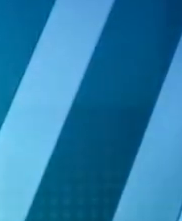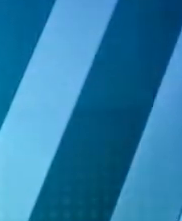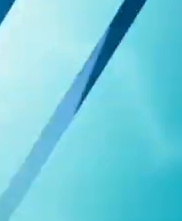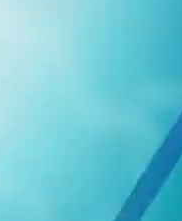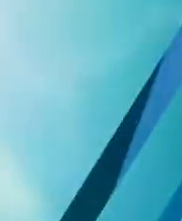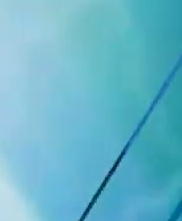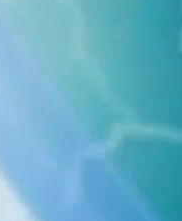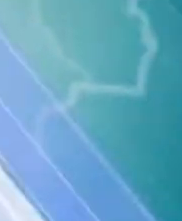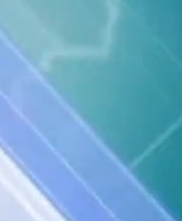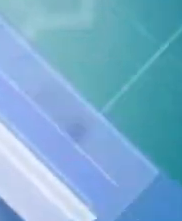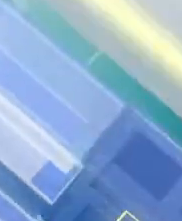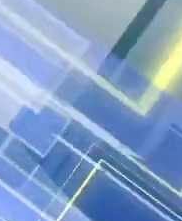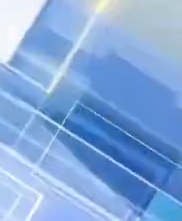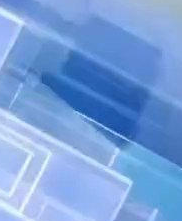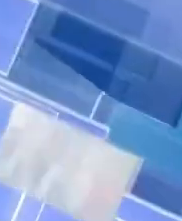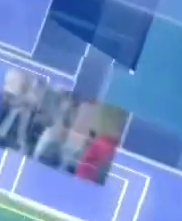МУЗЫКАЛЬНАЯ